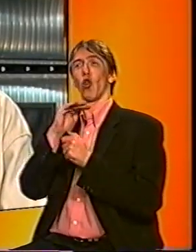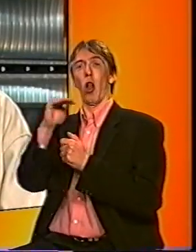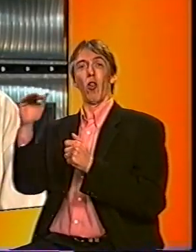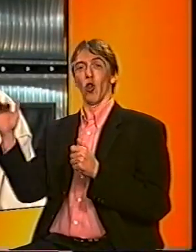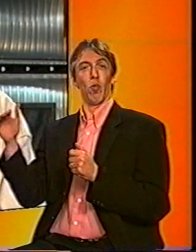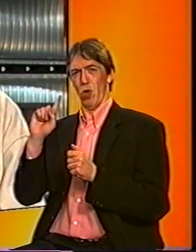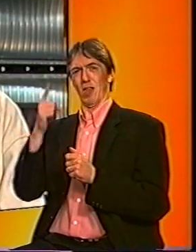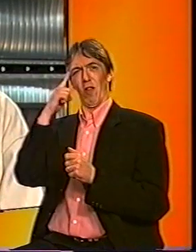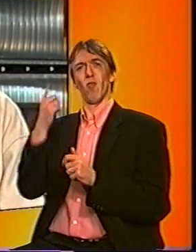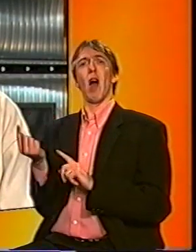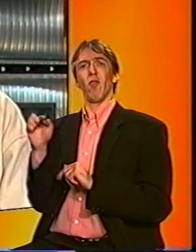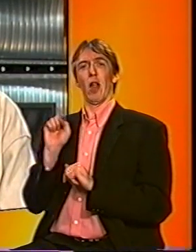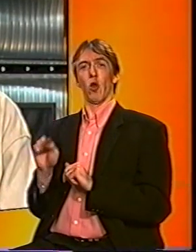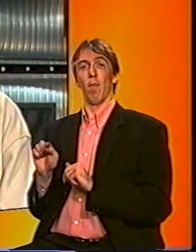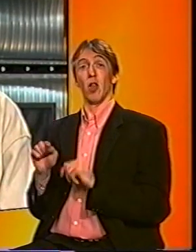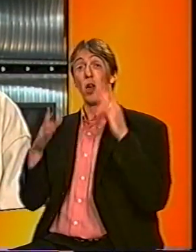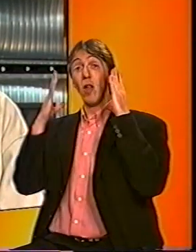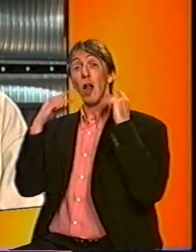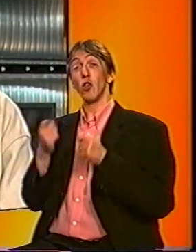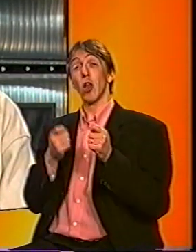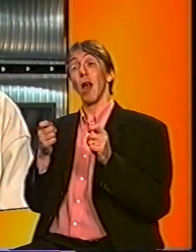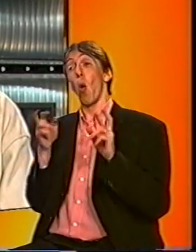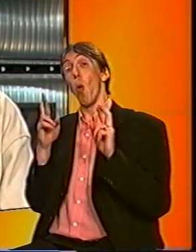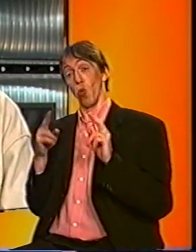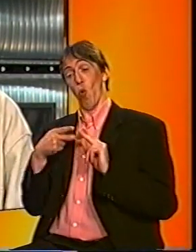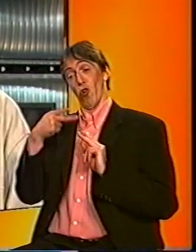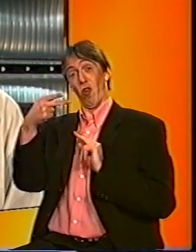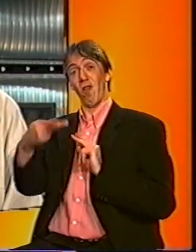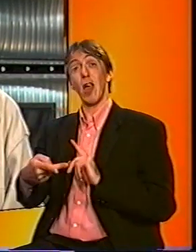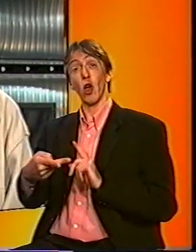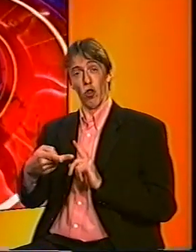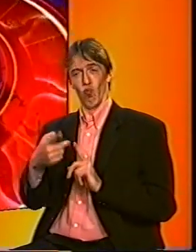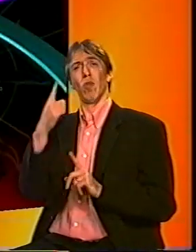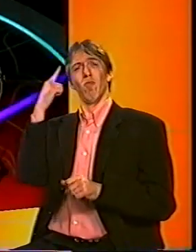binnen twee weken te weten of er ook zieke dieren in Nederland zijn terechtgekomen.